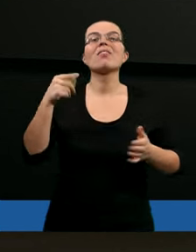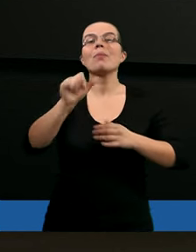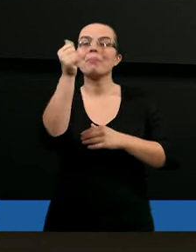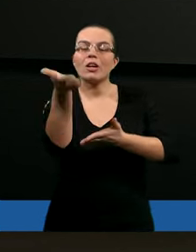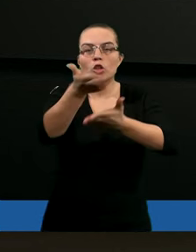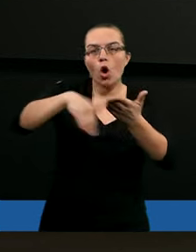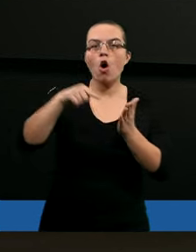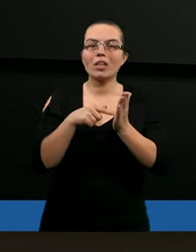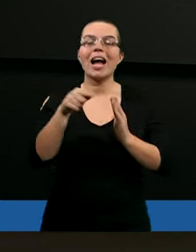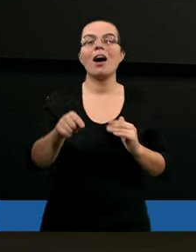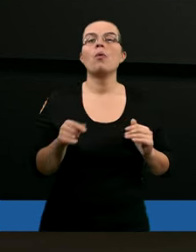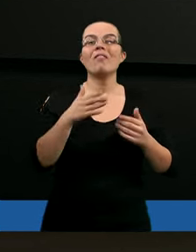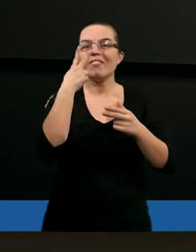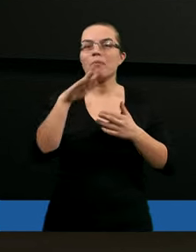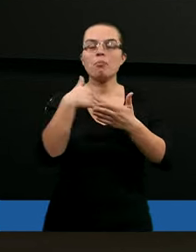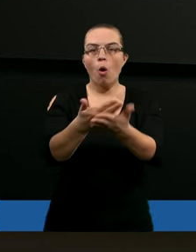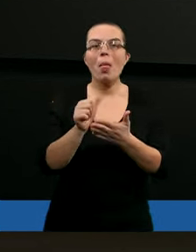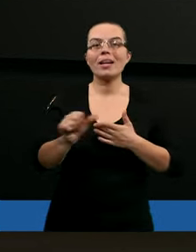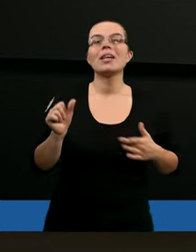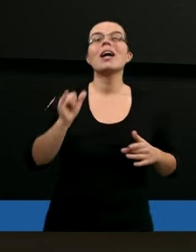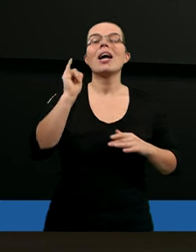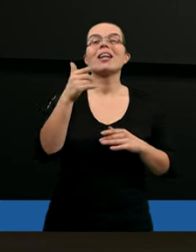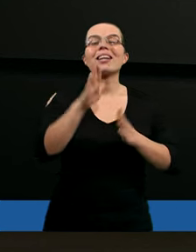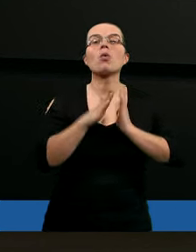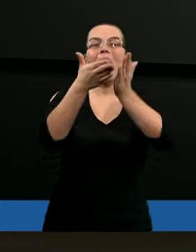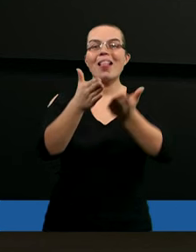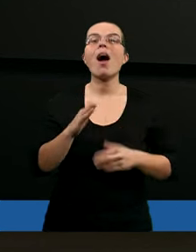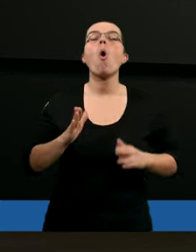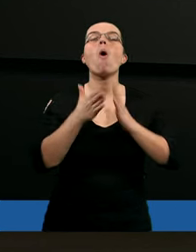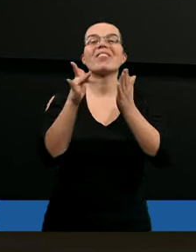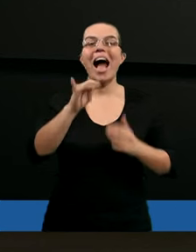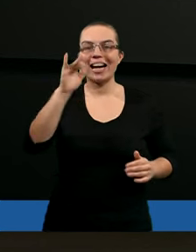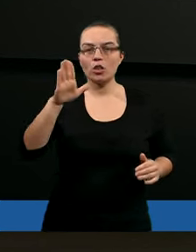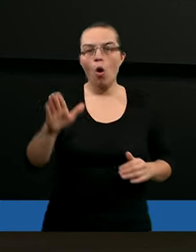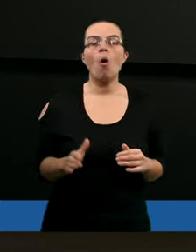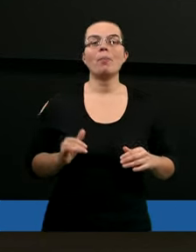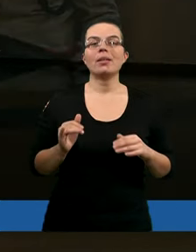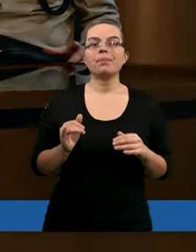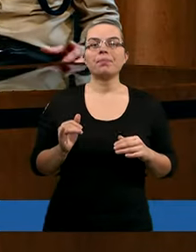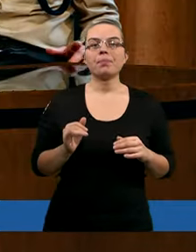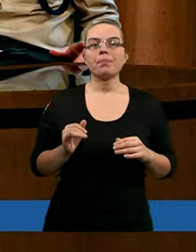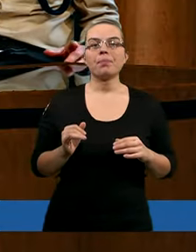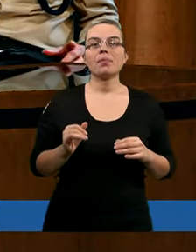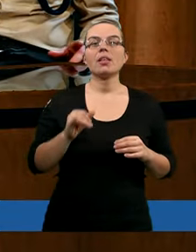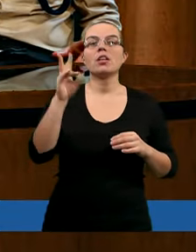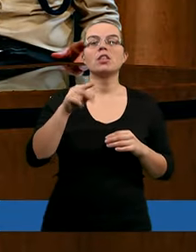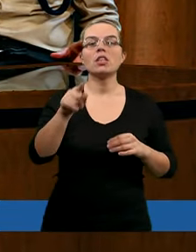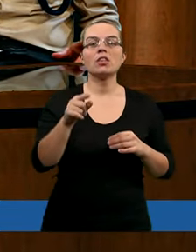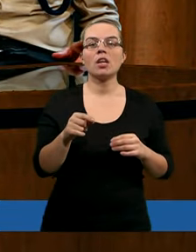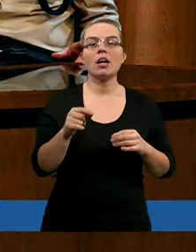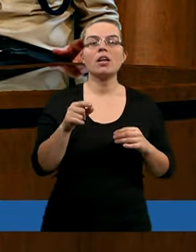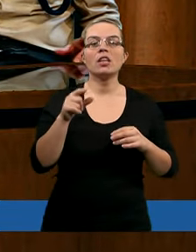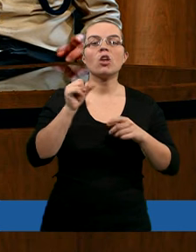pierwszego rozdziału, tej zacytowanego, widzimy, że ja ob składał ofiary. Zatem w co musiał wierzyć? Zbawieniu od